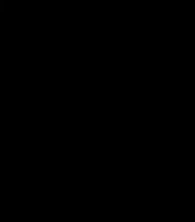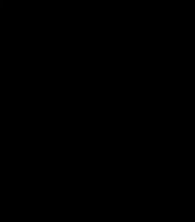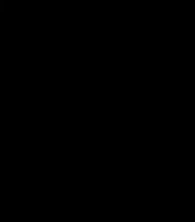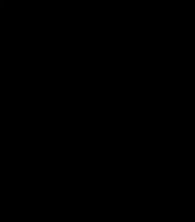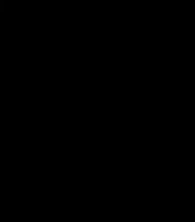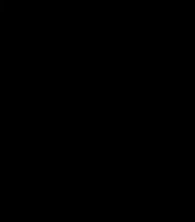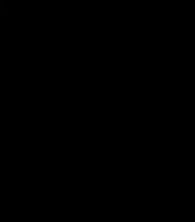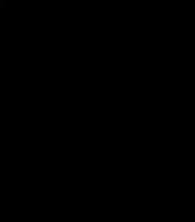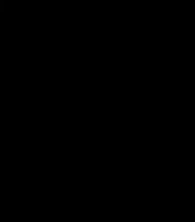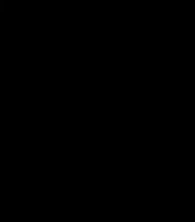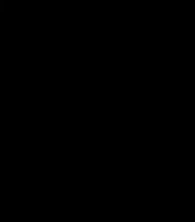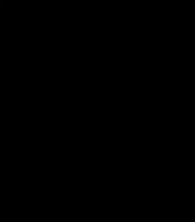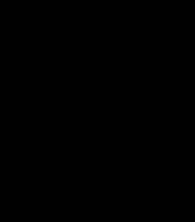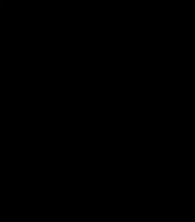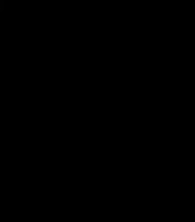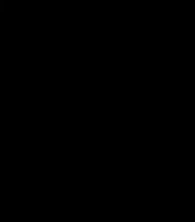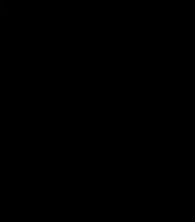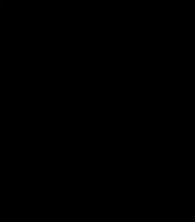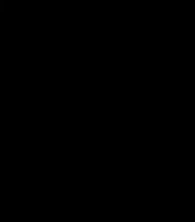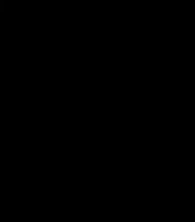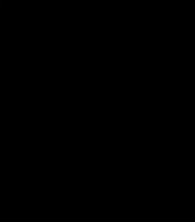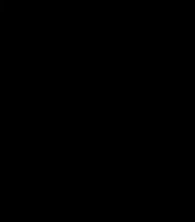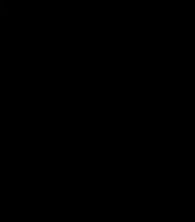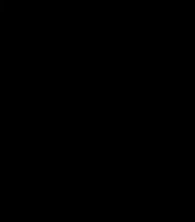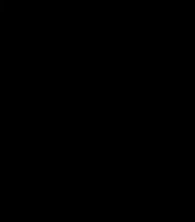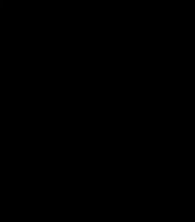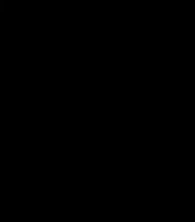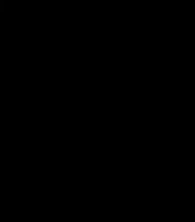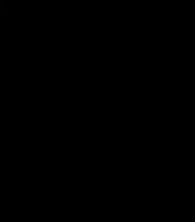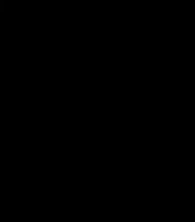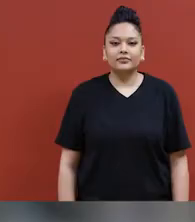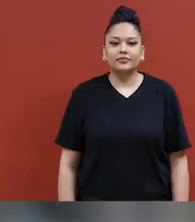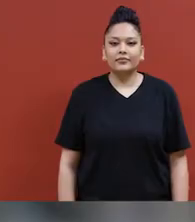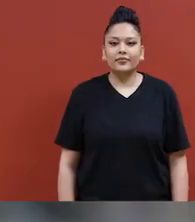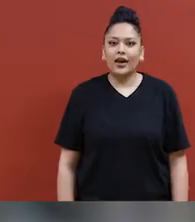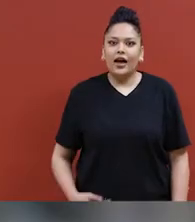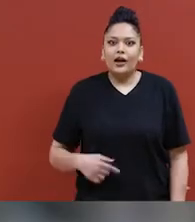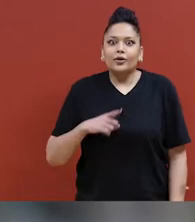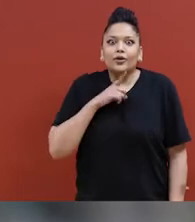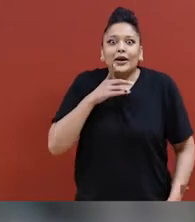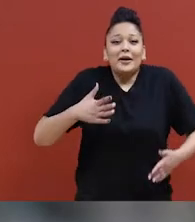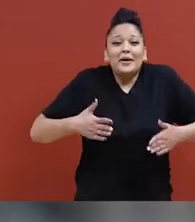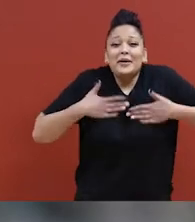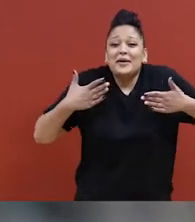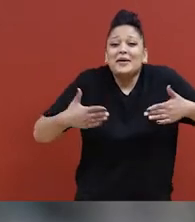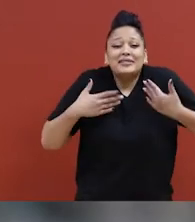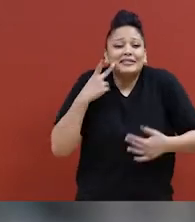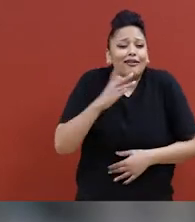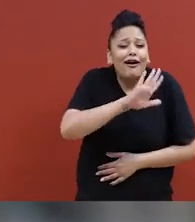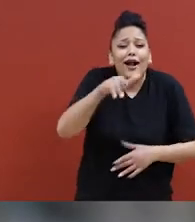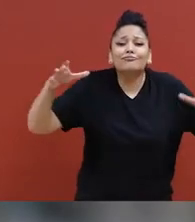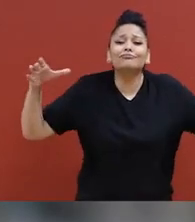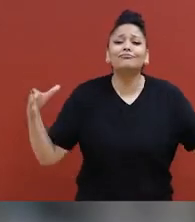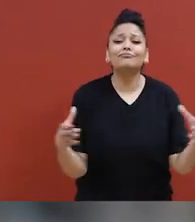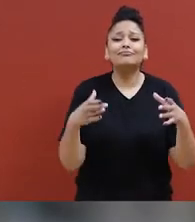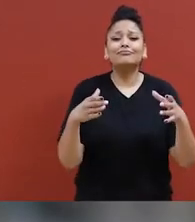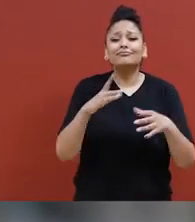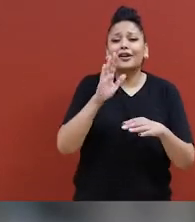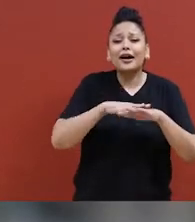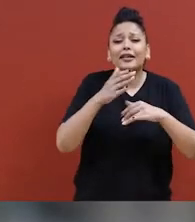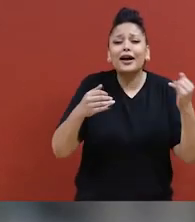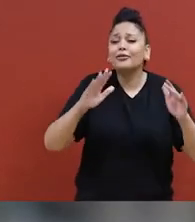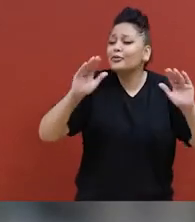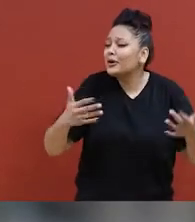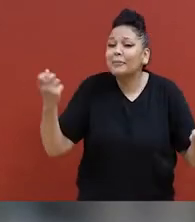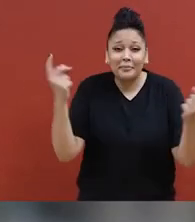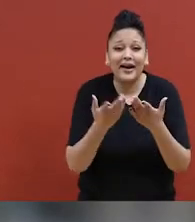interagi dans un espace virtuel parce que cet enregistrement a été réalisé pendant la pandémie de COVID-19. Je suis si heureuse de vous revoir. Bienvenue à